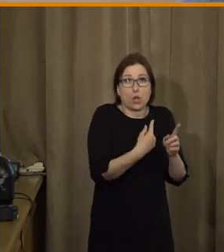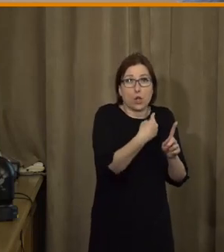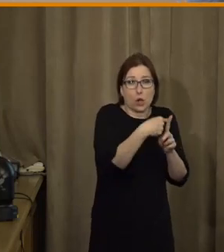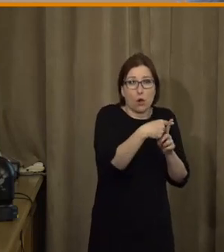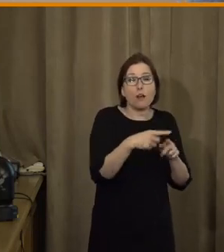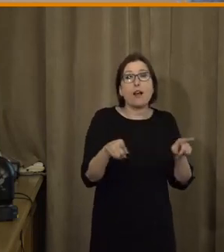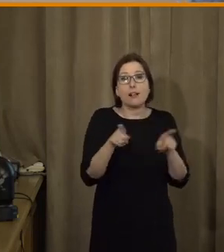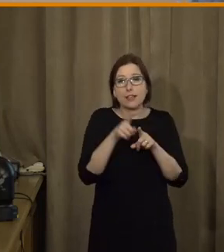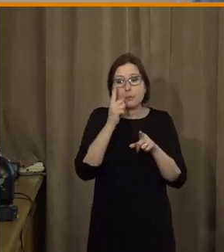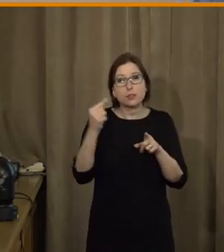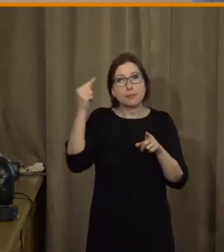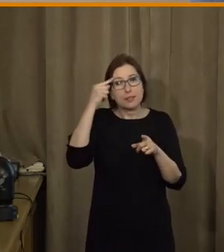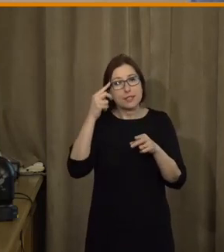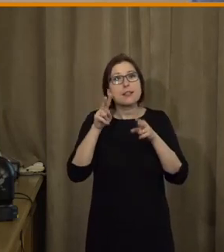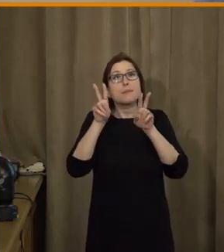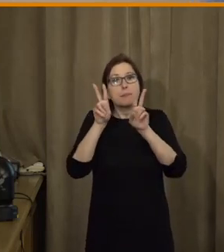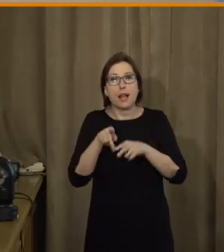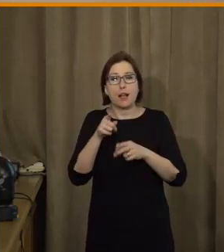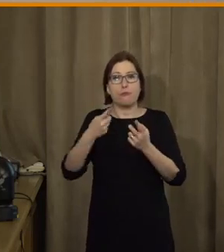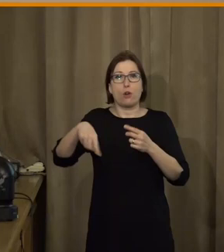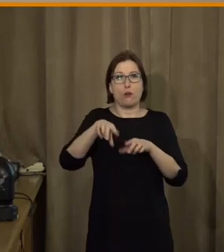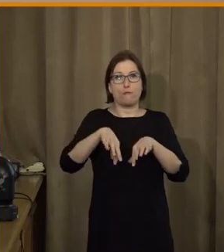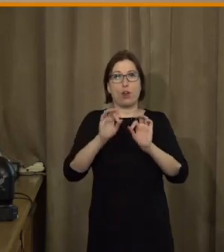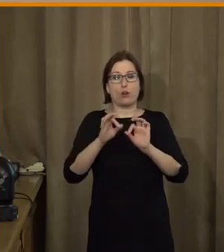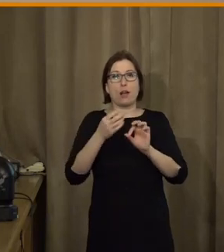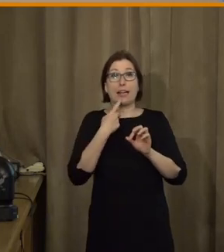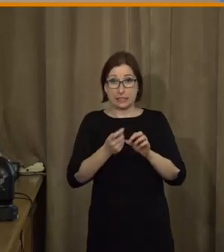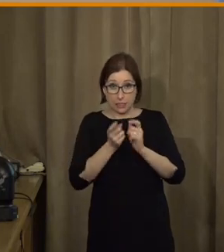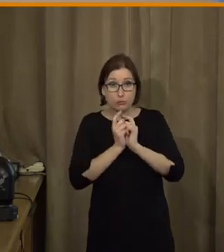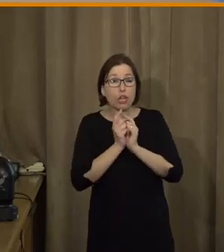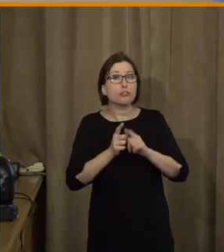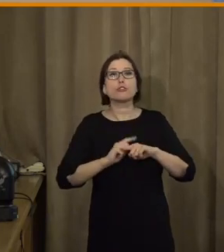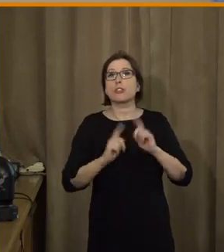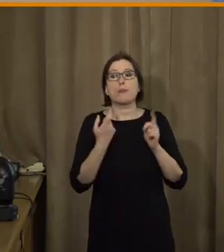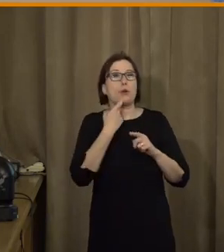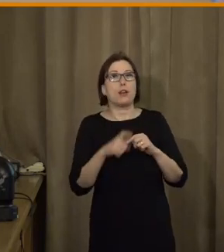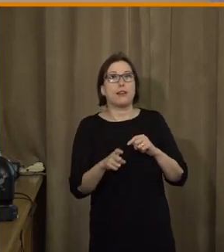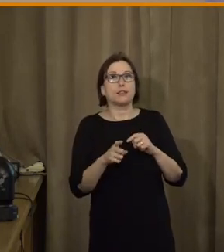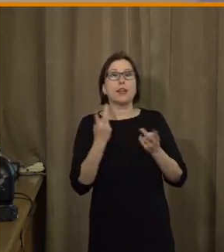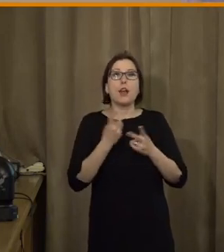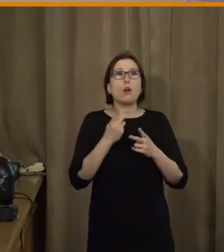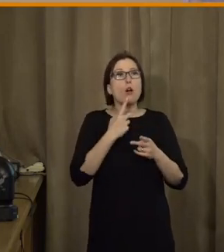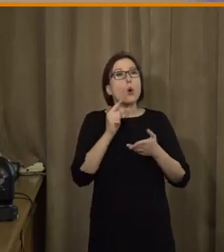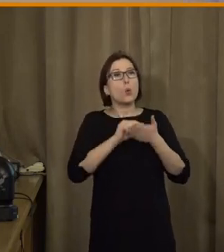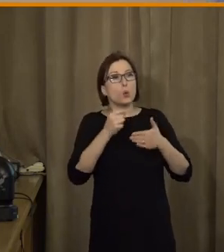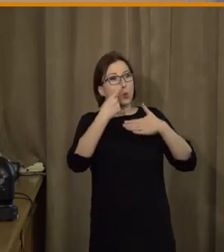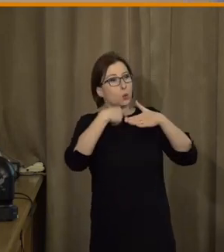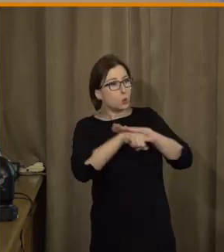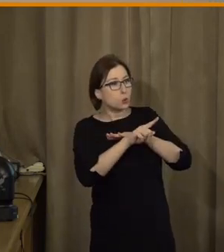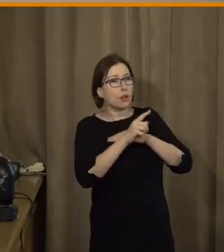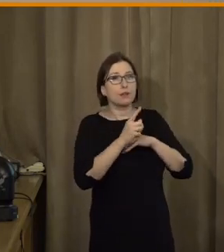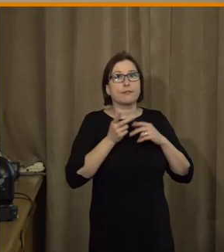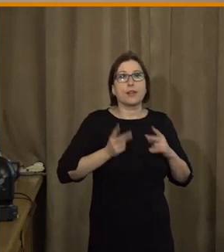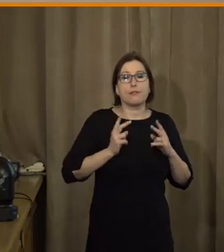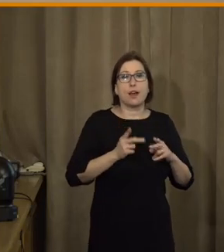právo volby, jakým způsobem to chci řešit, ale to, že mi to zefektivní nějaký procesy a nemusím jít na úřad a můžu se více věnovat rodině,